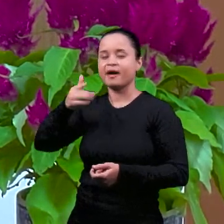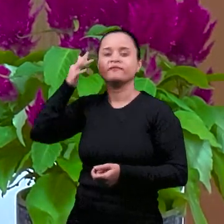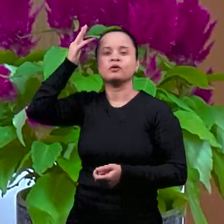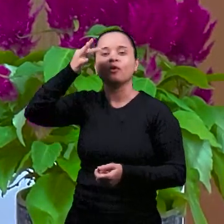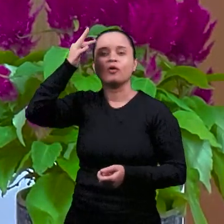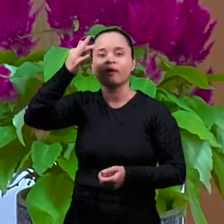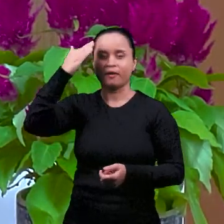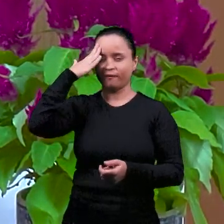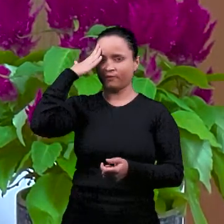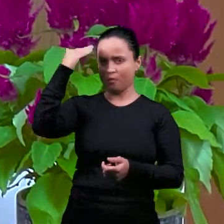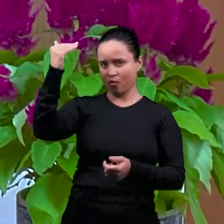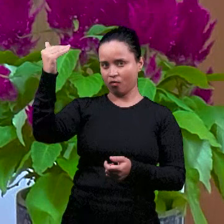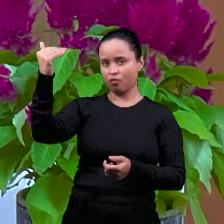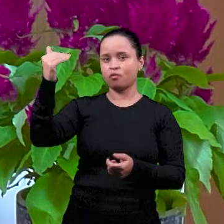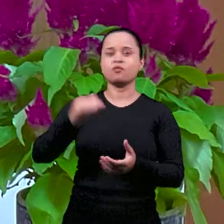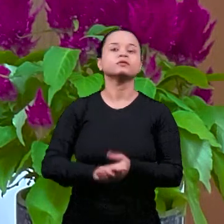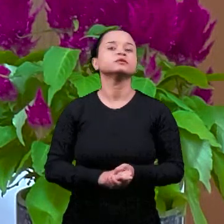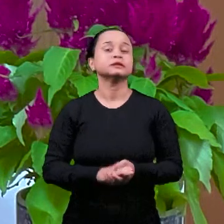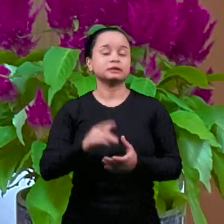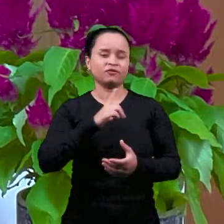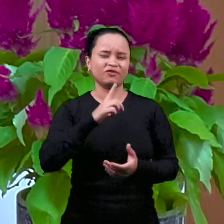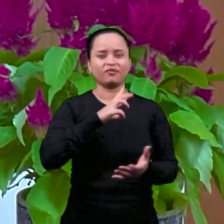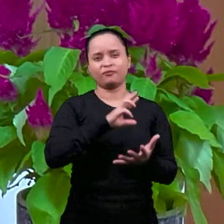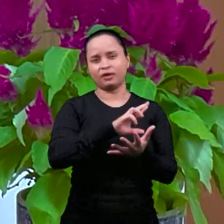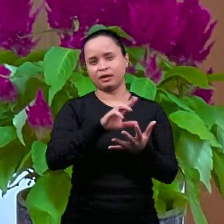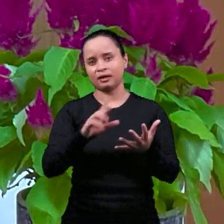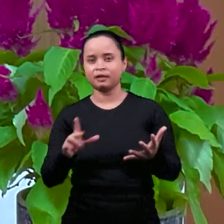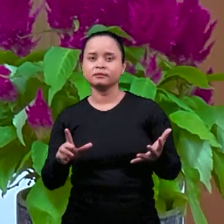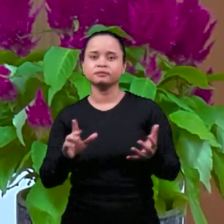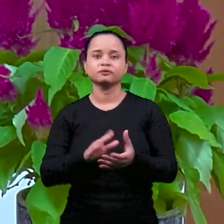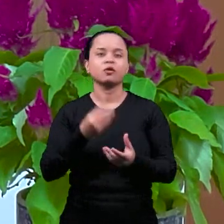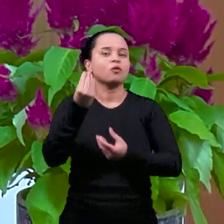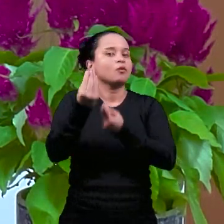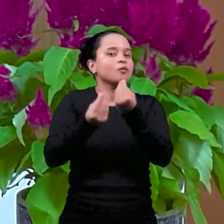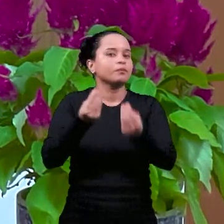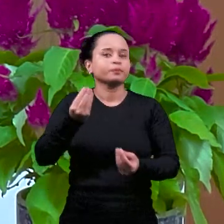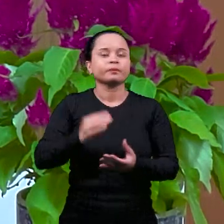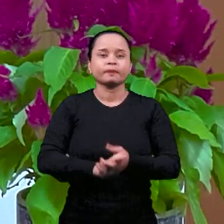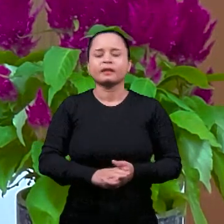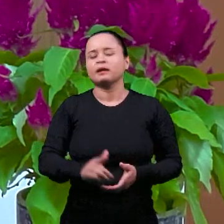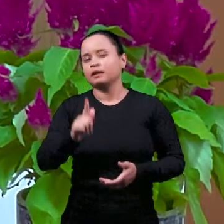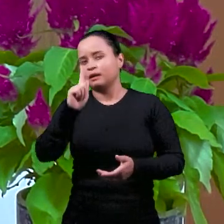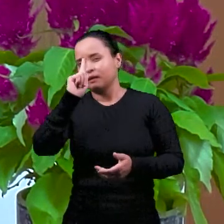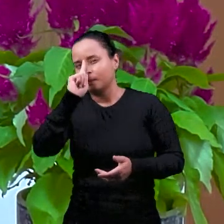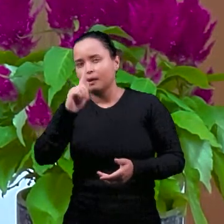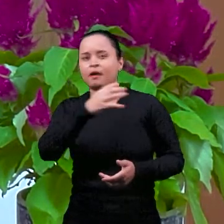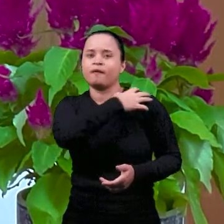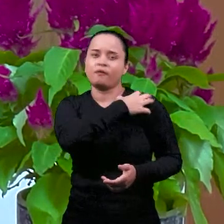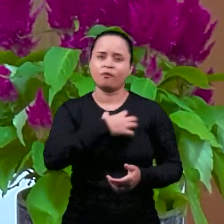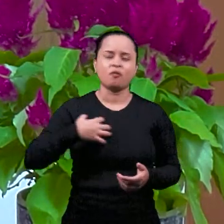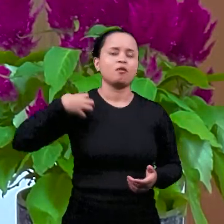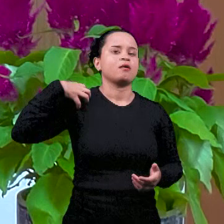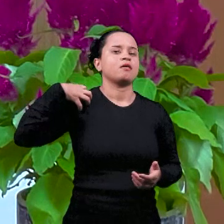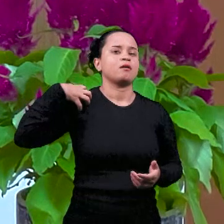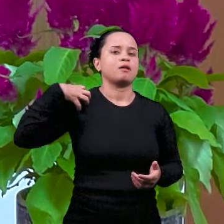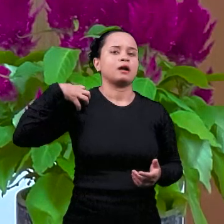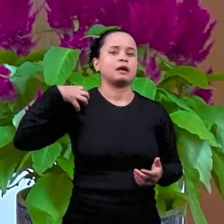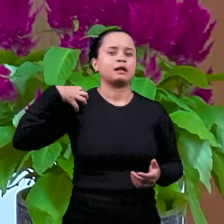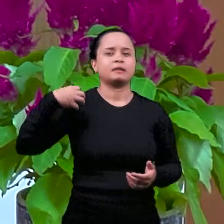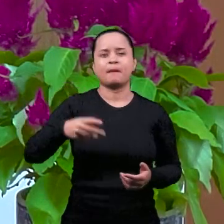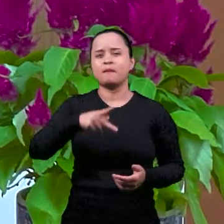знаменитые, великие философы, греческие, Сократ, Платон,